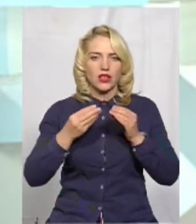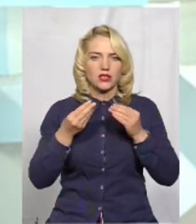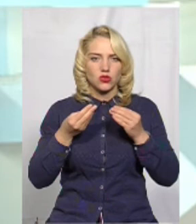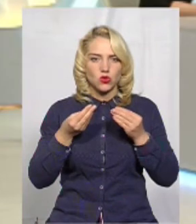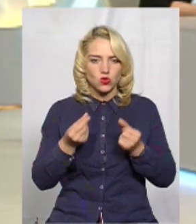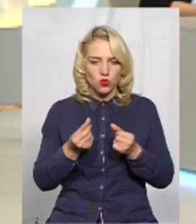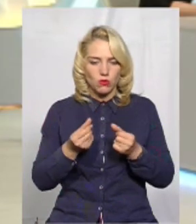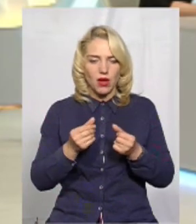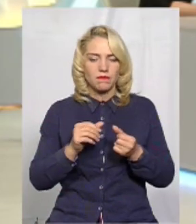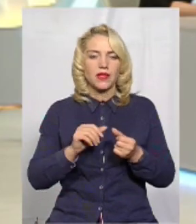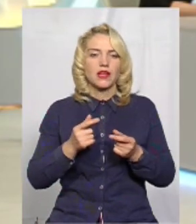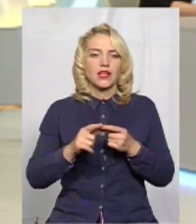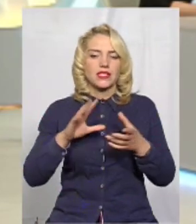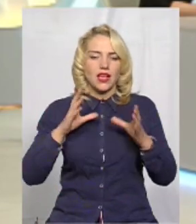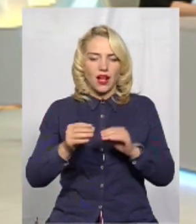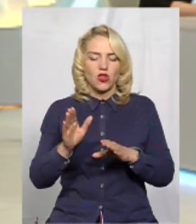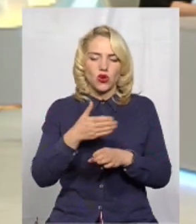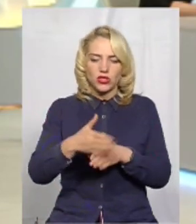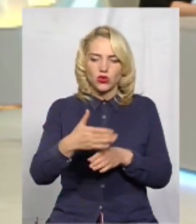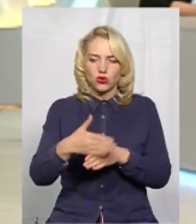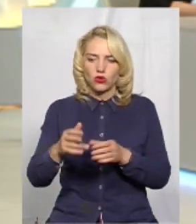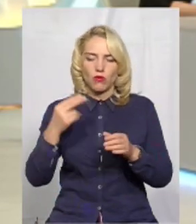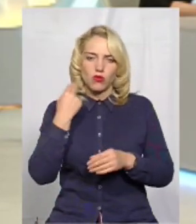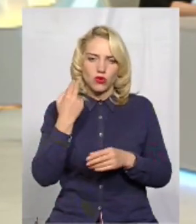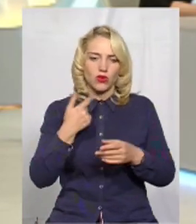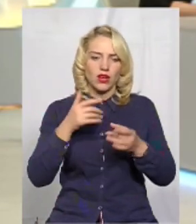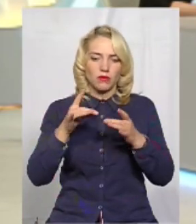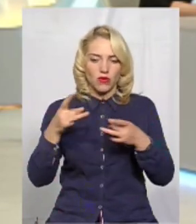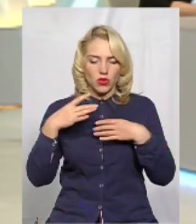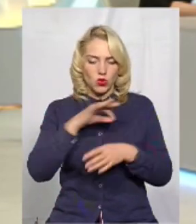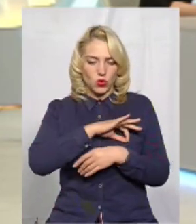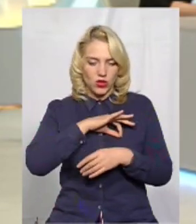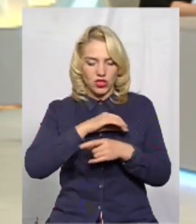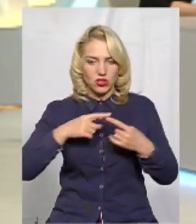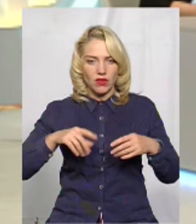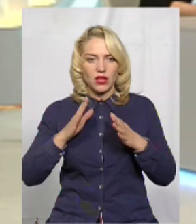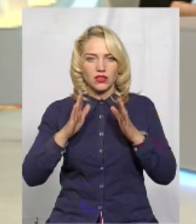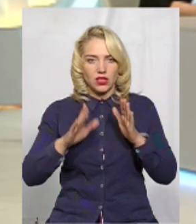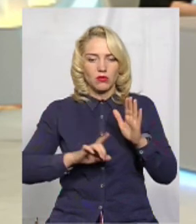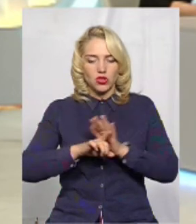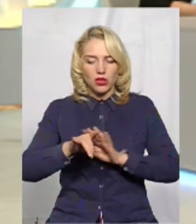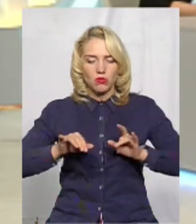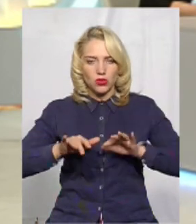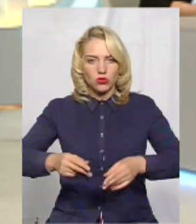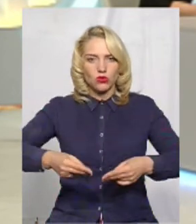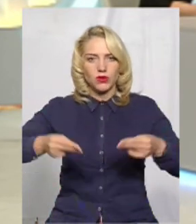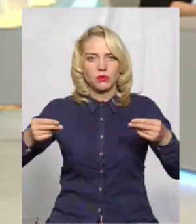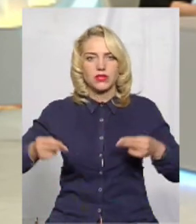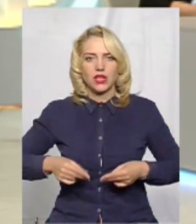реструктурованого боргу. Як нам пояснили в юридичному відділі, як тільки ми почнемо процедуру підписання і